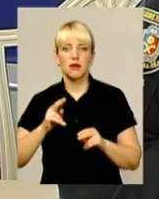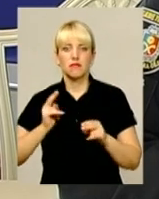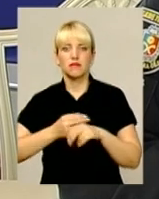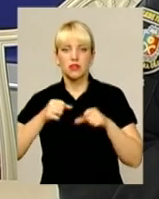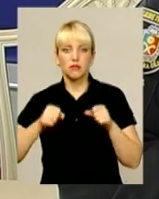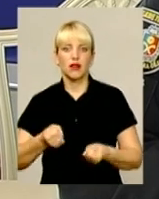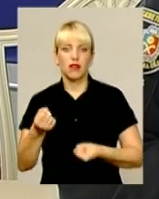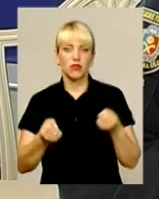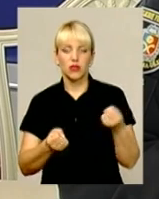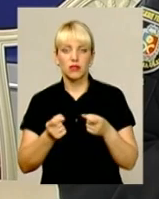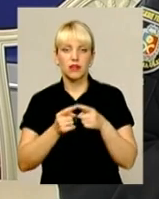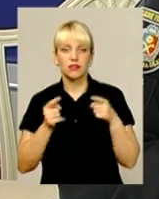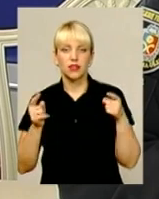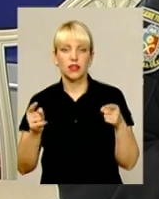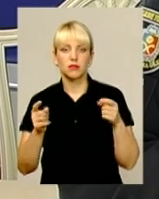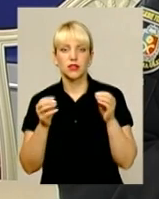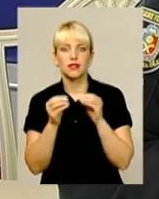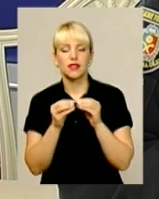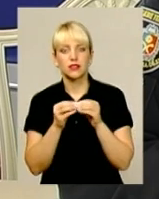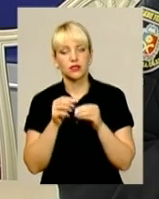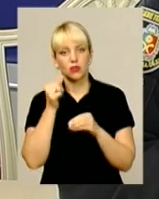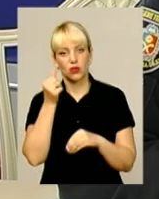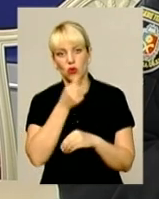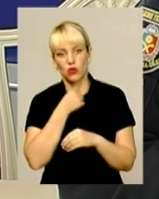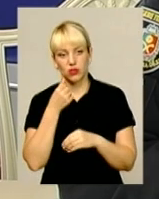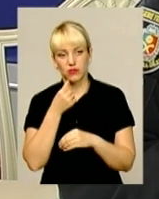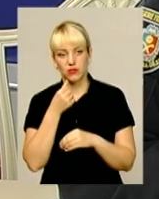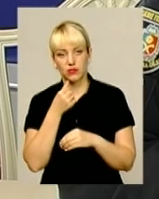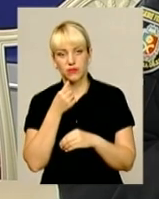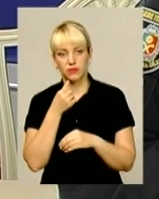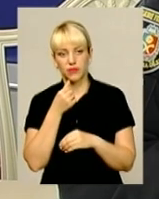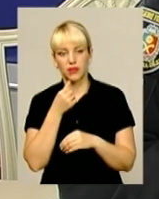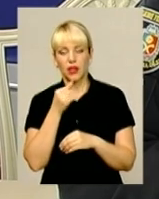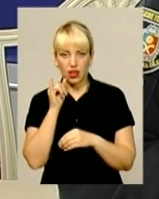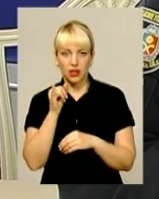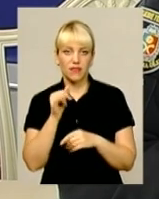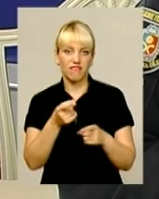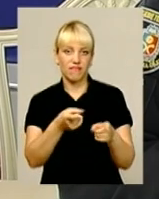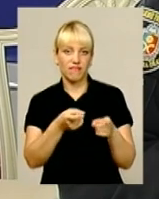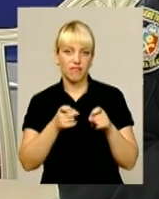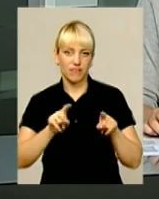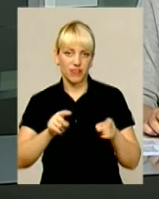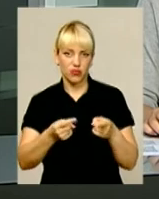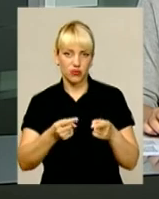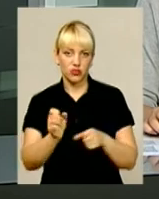права керування на термін 10 років з оплатним вилученням транспортного засобу.